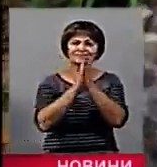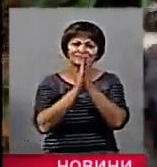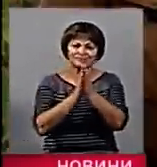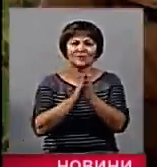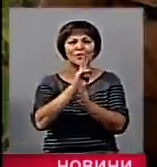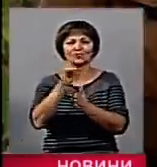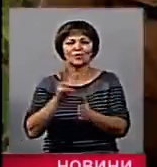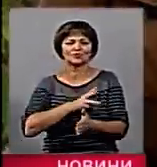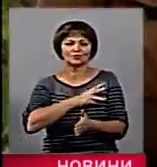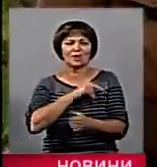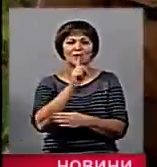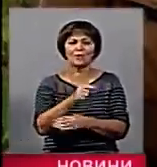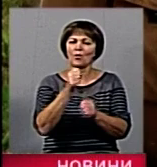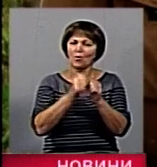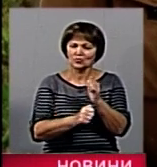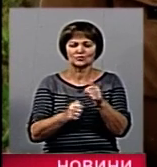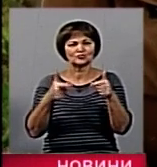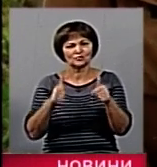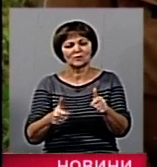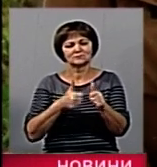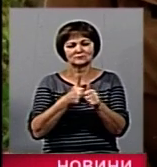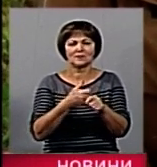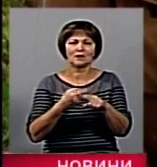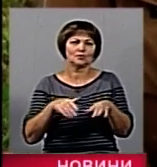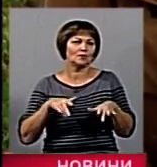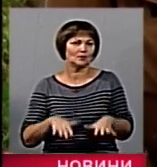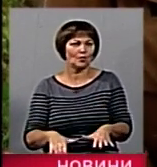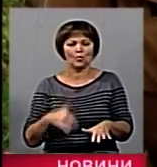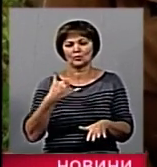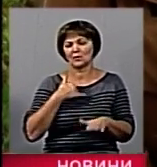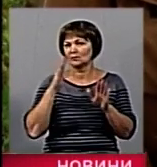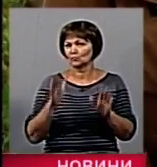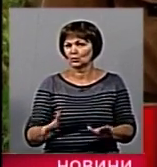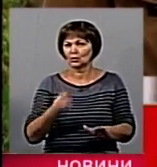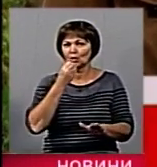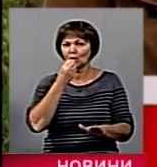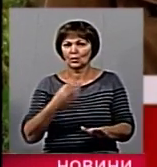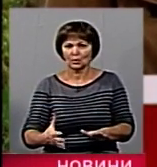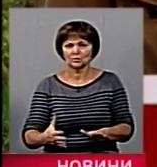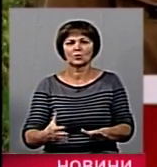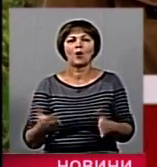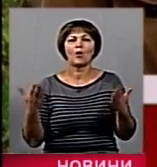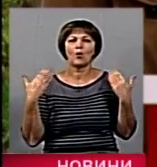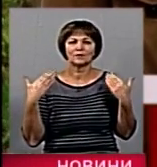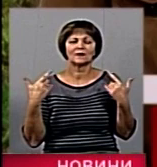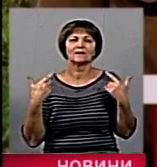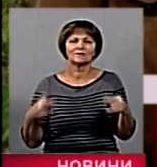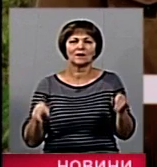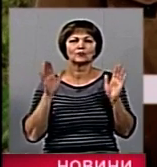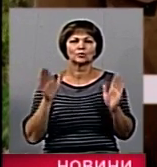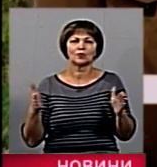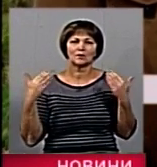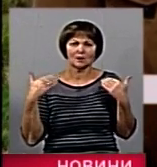рибалок, аби кожен долучався до цієї справи. У нас буде хороший відпочив, де відпочивати,